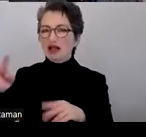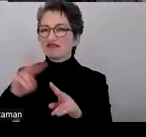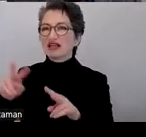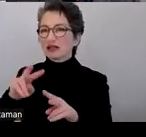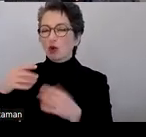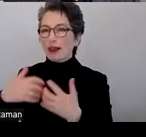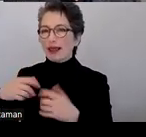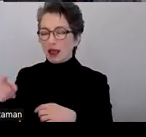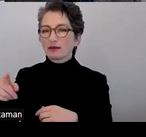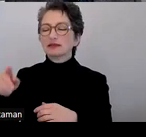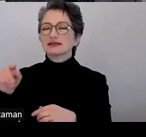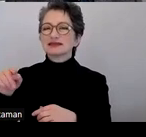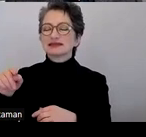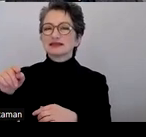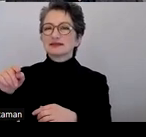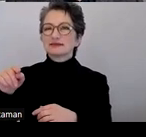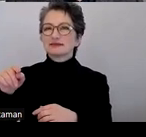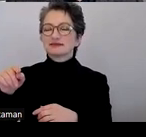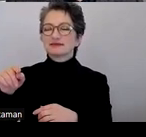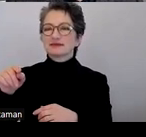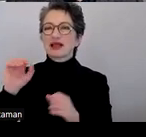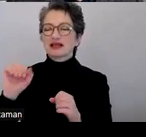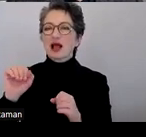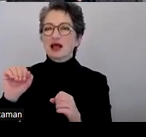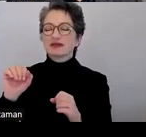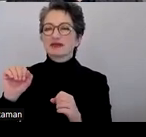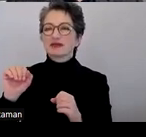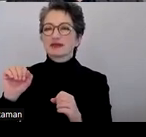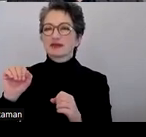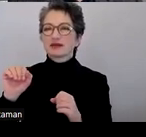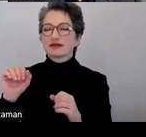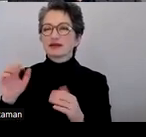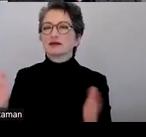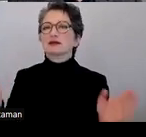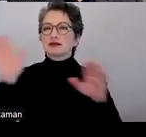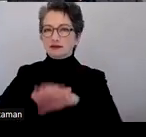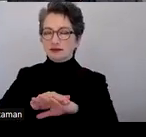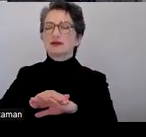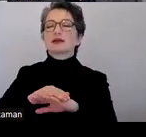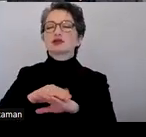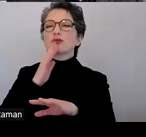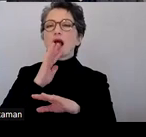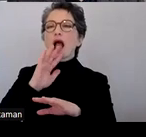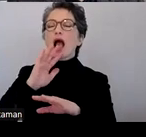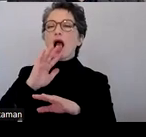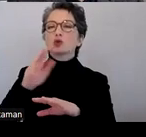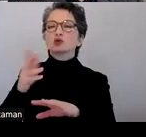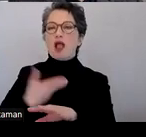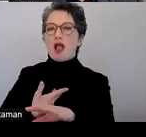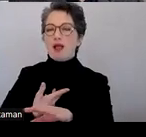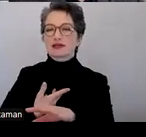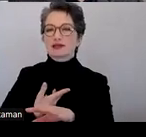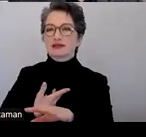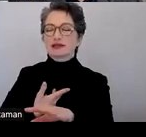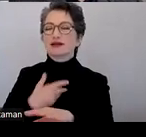diese Texte synthetisiert, also dann als Sprachausgabe ausgibt. Und das hat den Vorteil, dann kann man auch